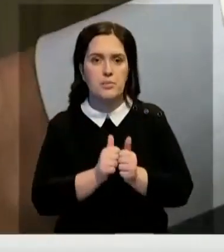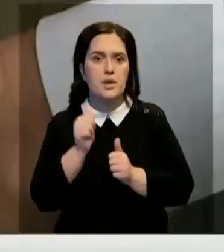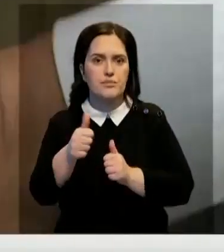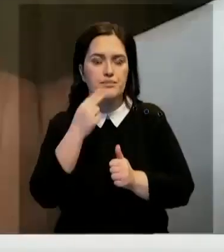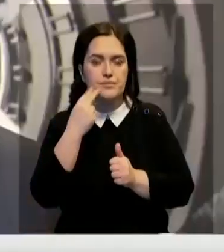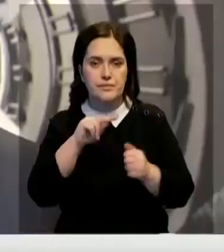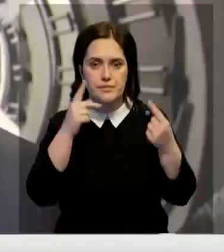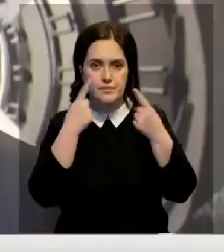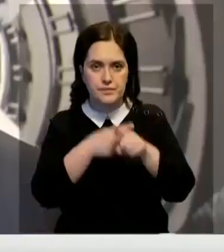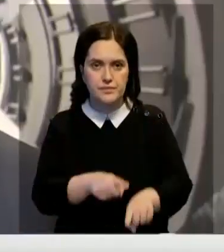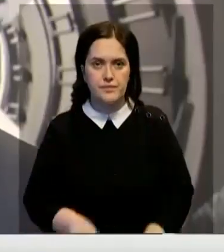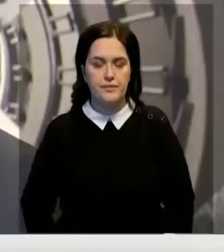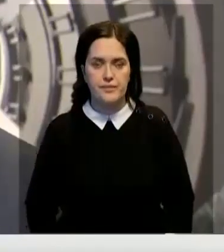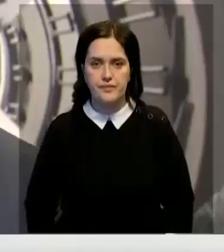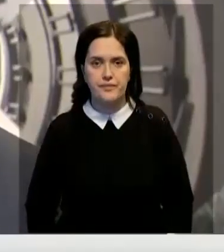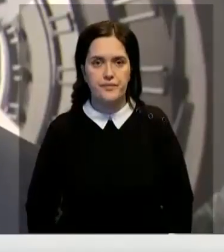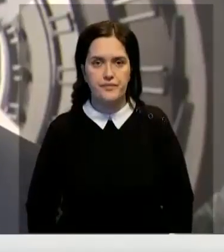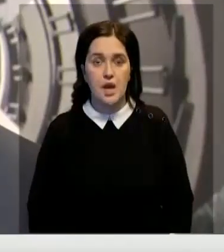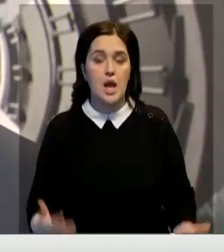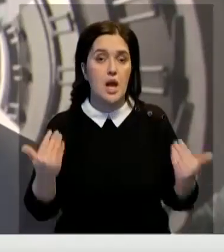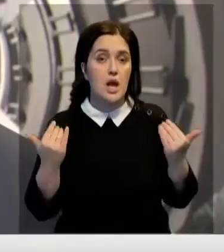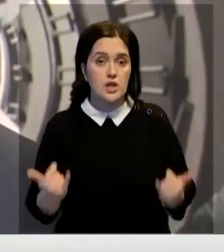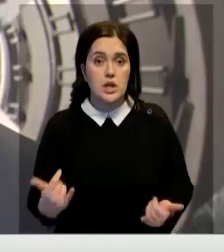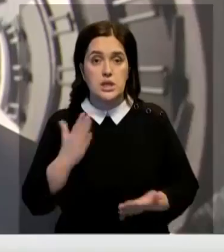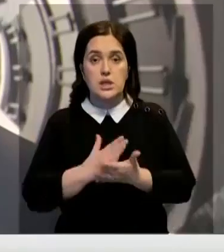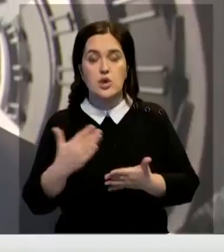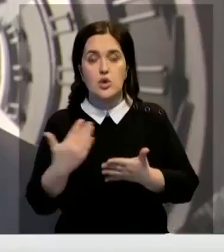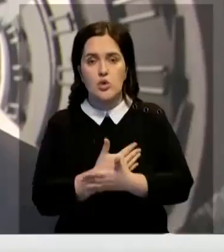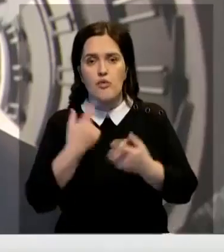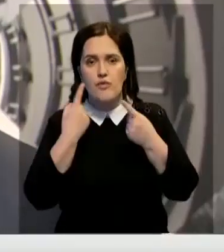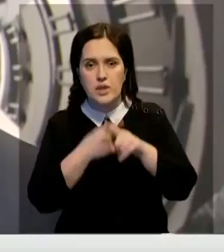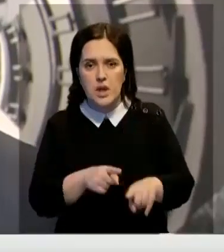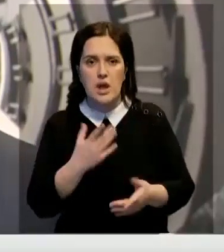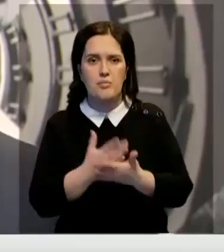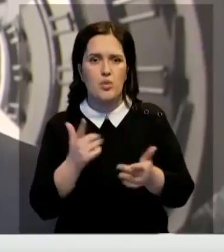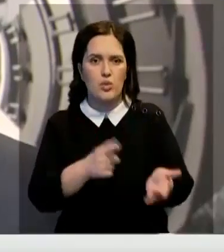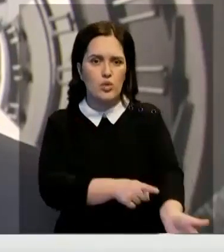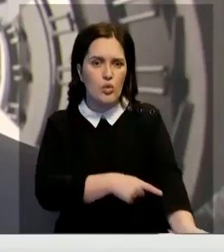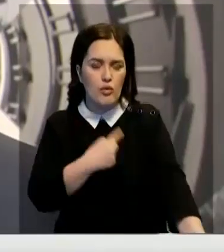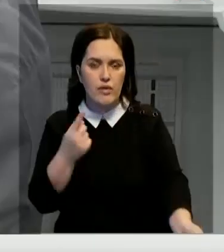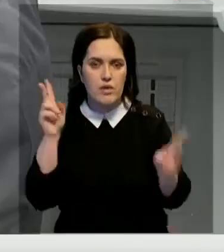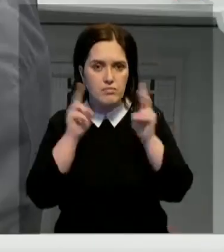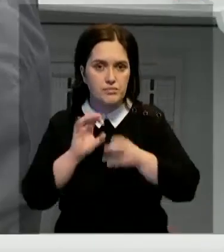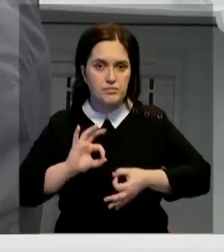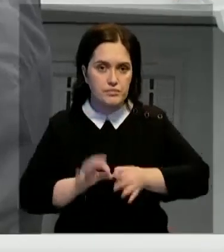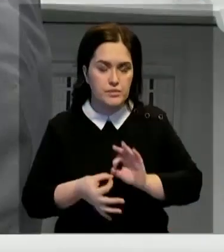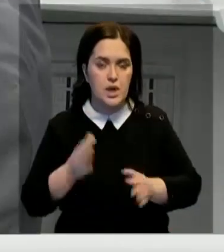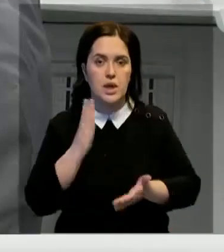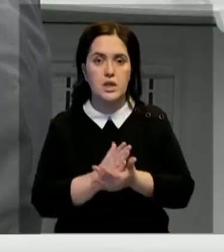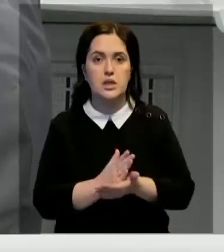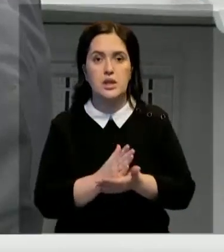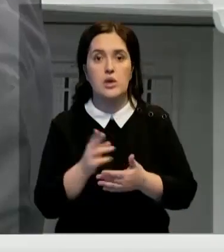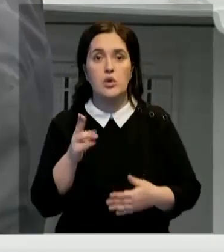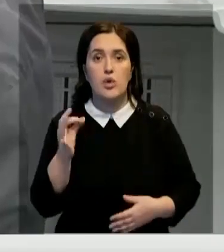технологии. Сейчас есть новые технологии, допустим, ген-инженерные биологические препараты. Тяжелые формы